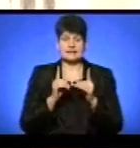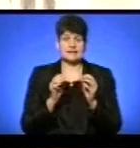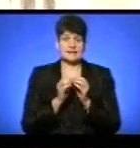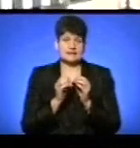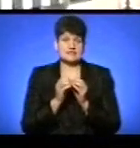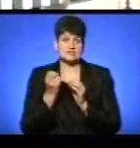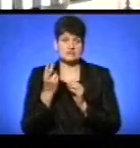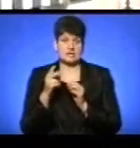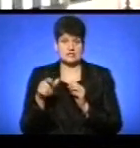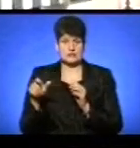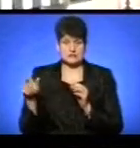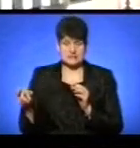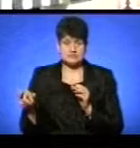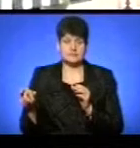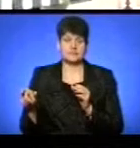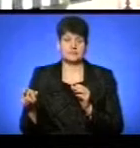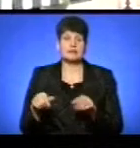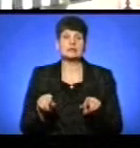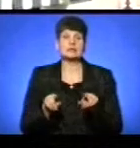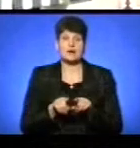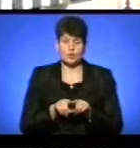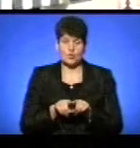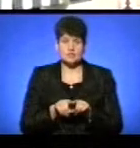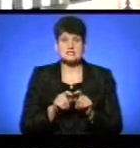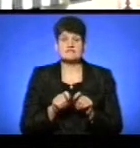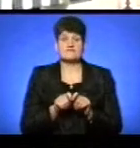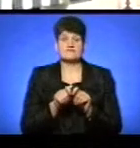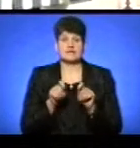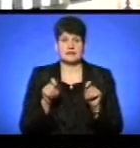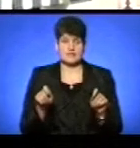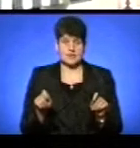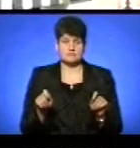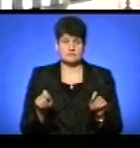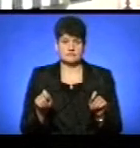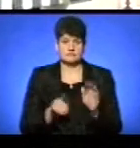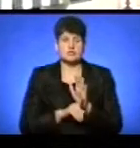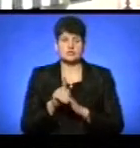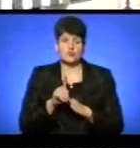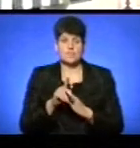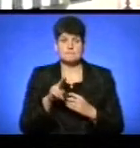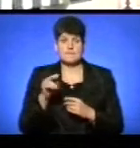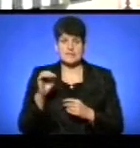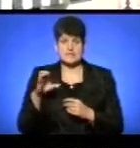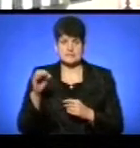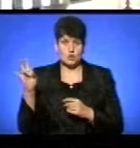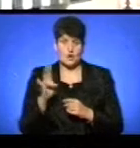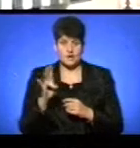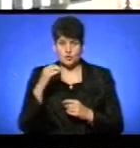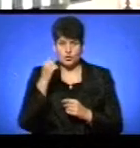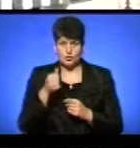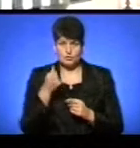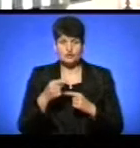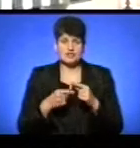12 осіб. Також з відкриттям пасторального року ми через проєкт домашньої